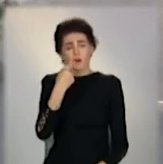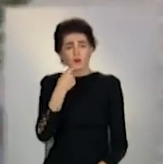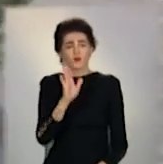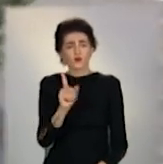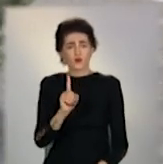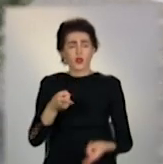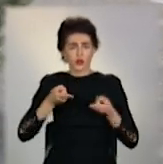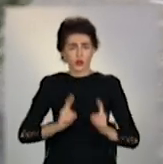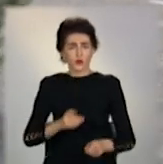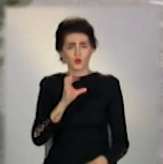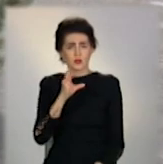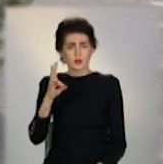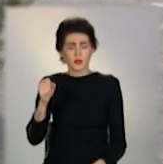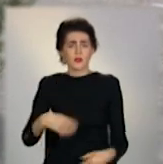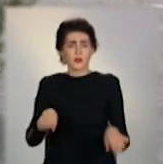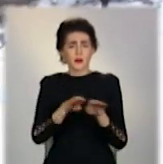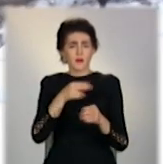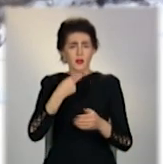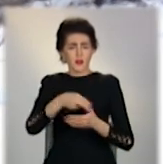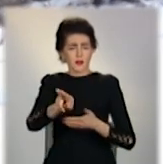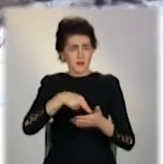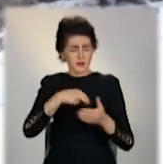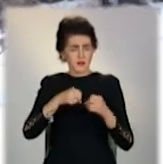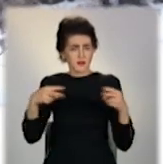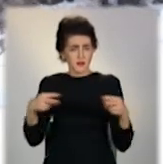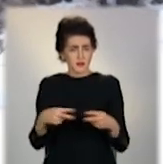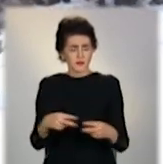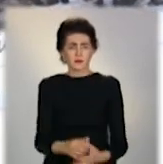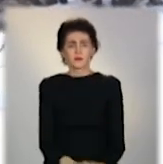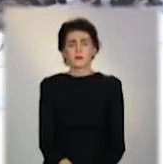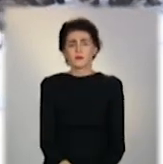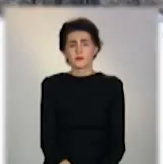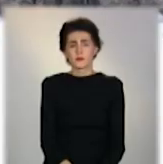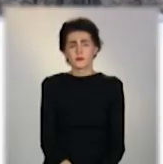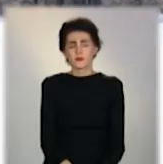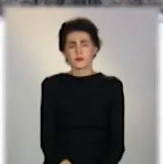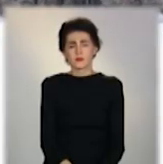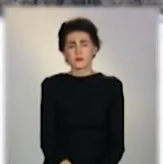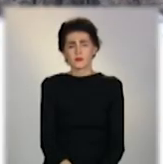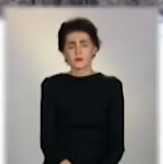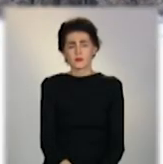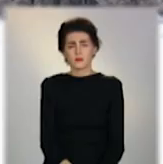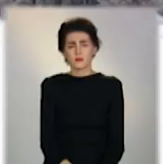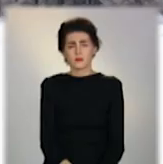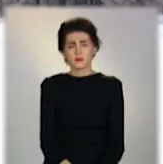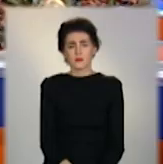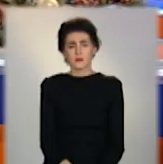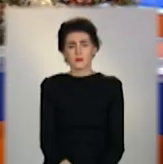легальної сусни має бути така бірка зі штрих-кодом. Максим Кодратенко, Наталя Шарай, Телеканал Донбас.